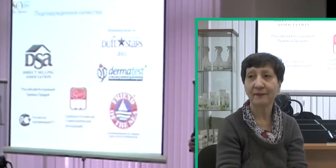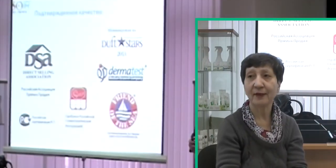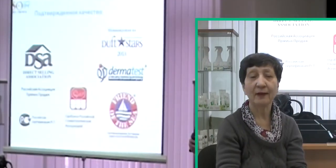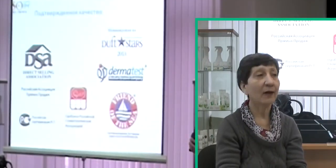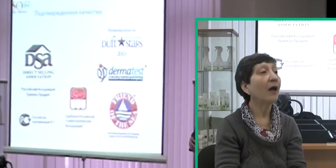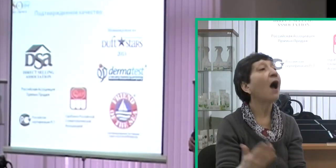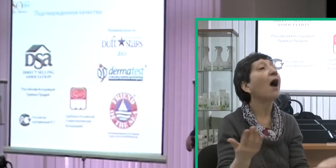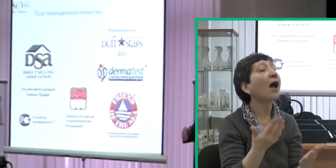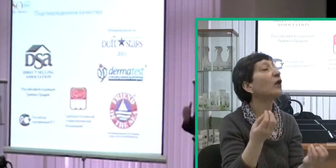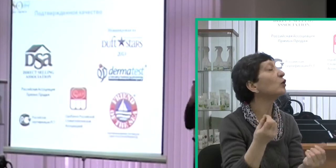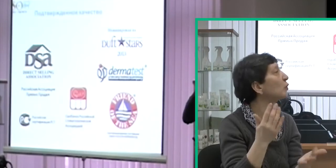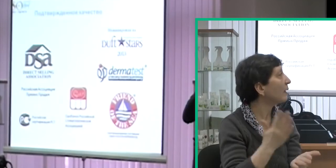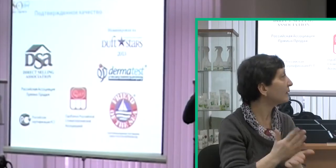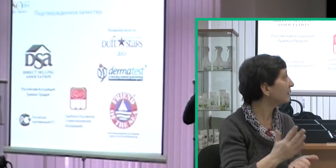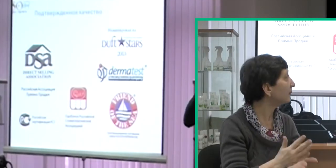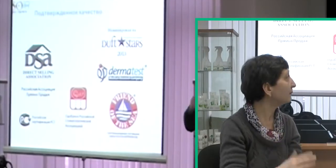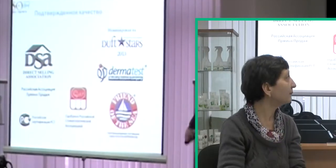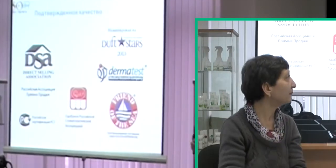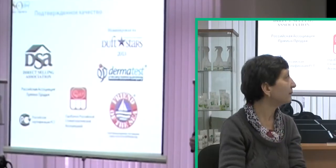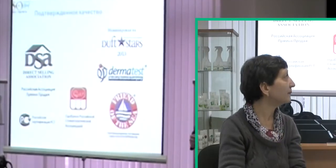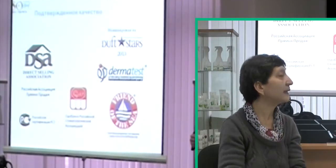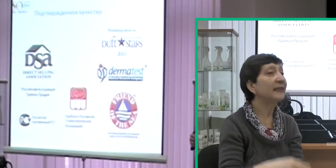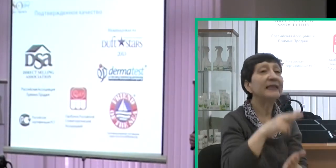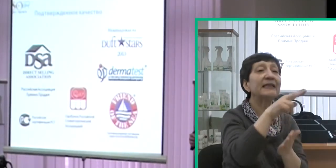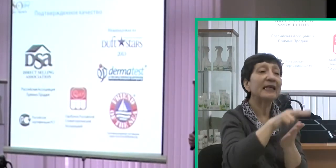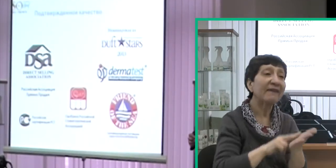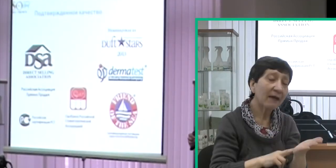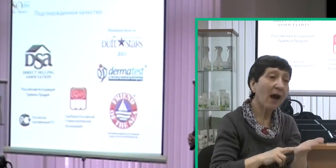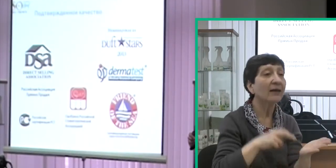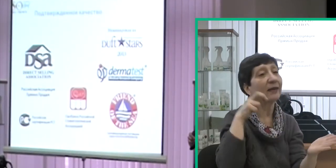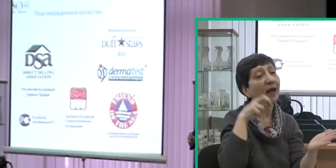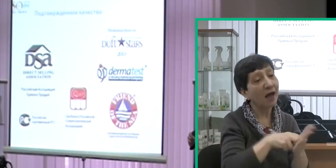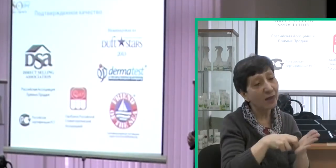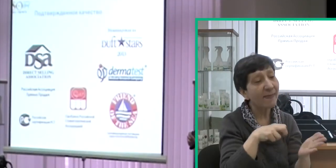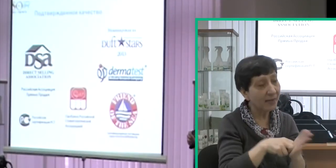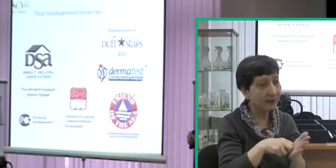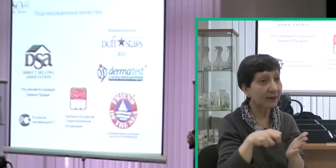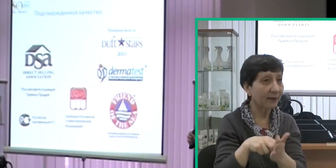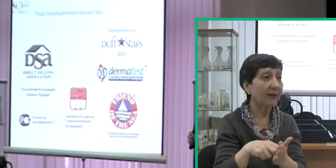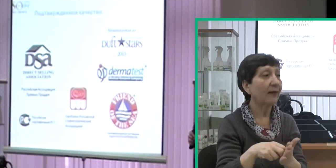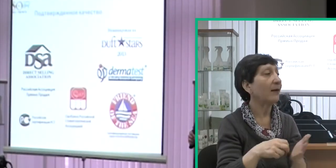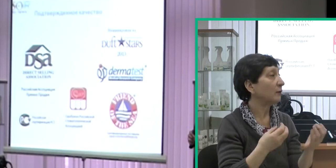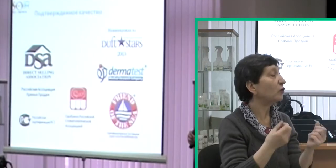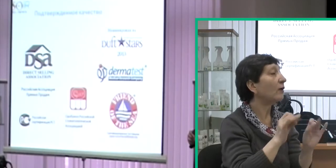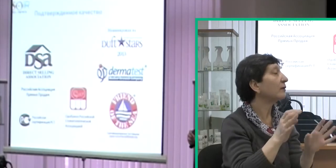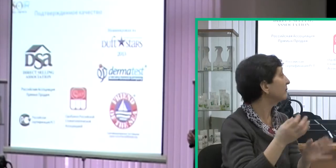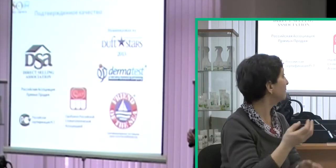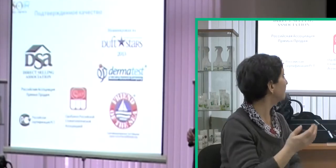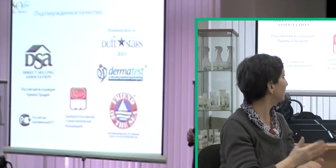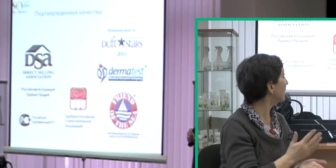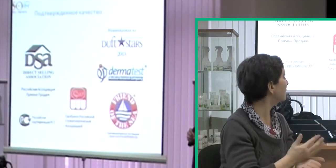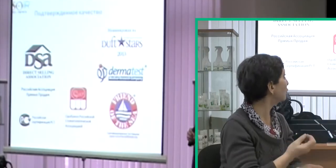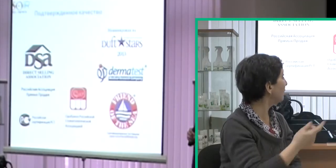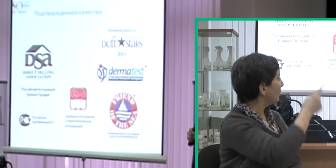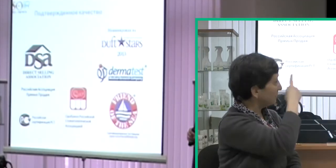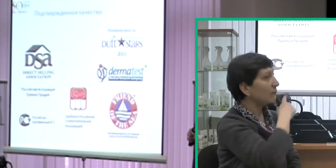Какие еще есть сертификаты, союзы, отметки на нашей продукции?